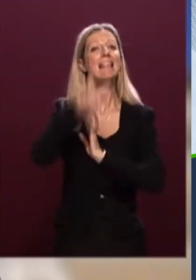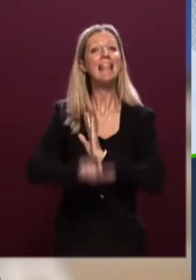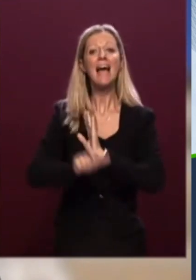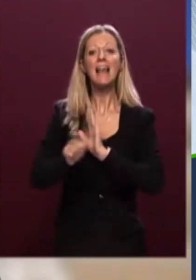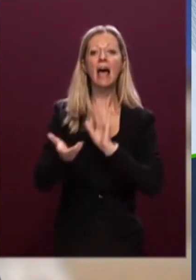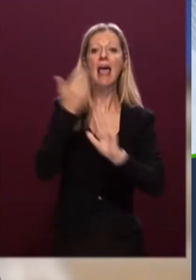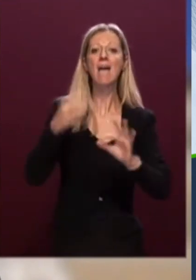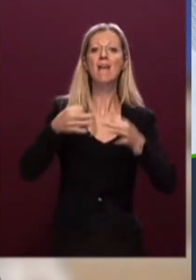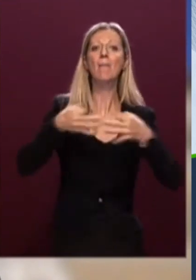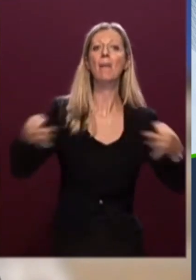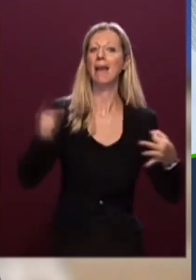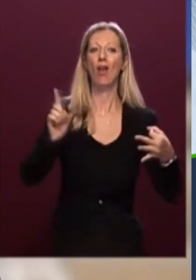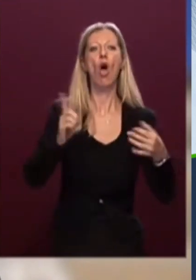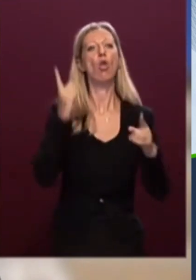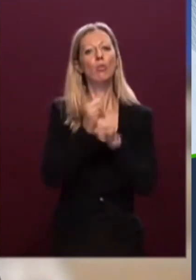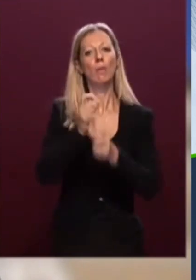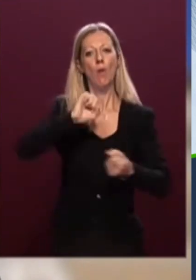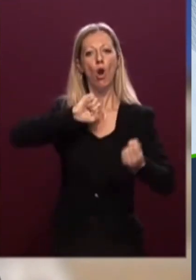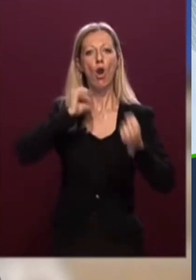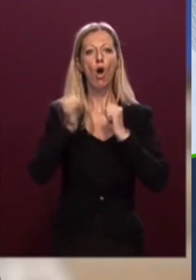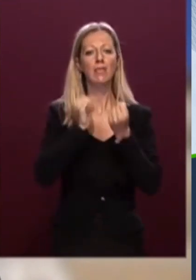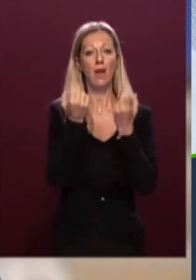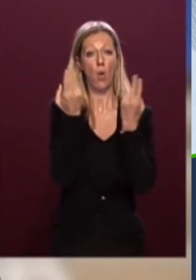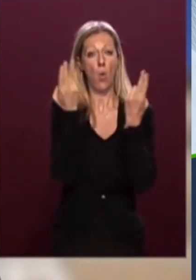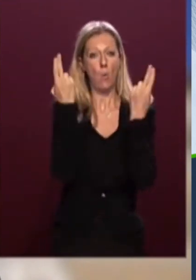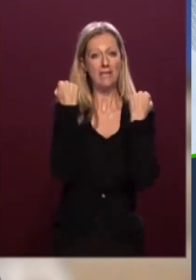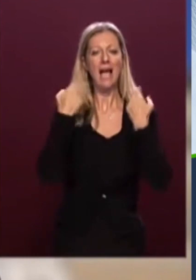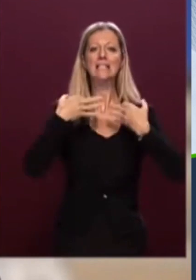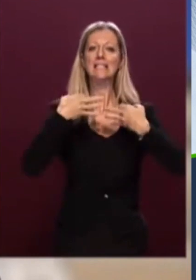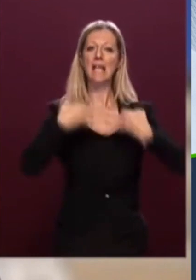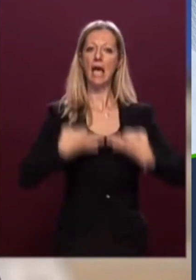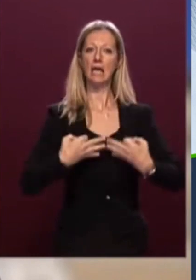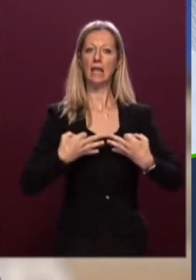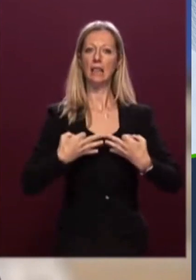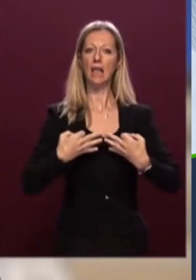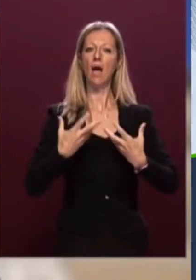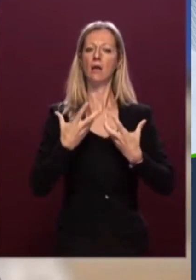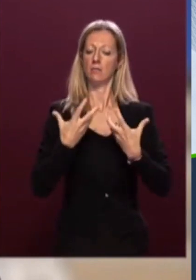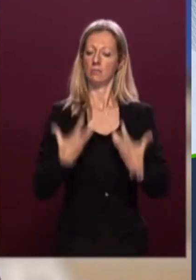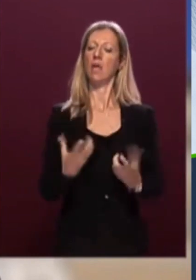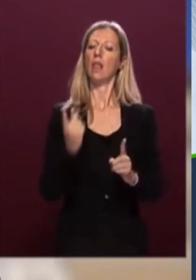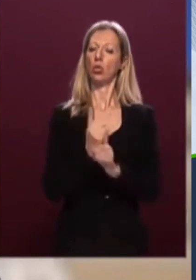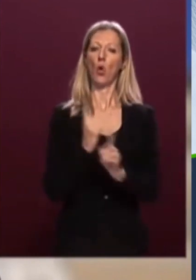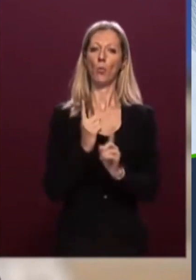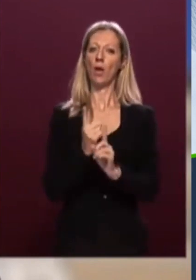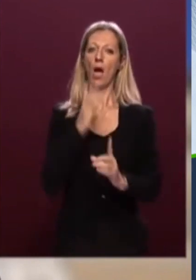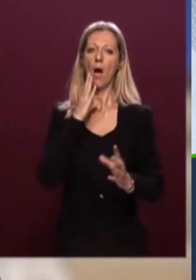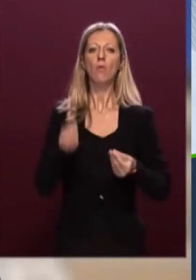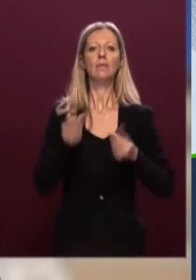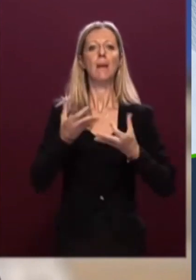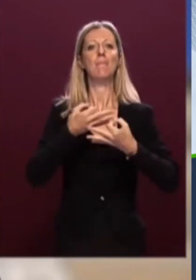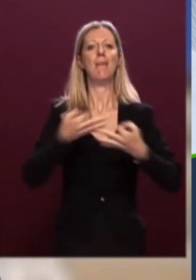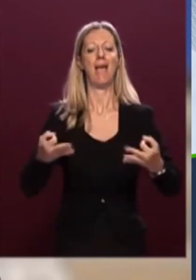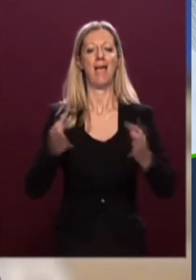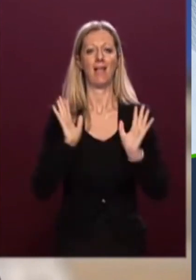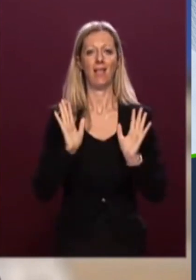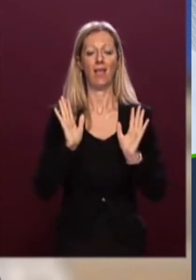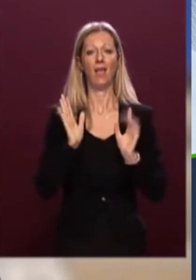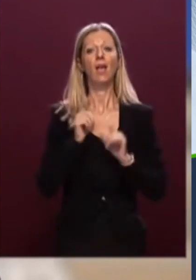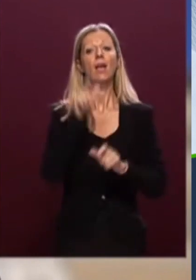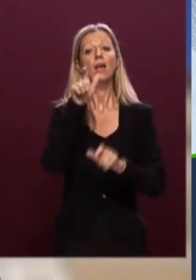lottare per esso con umiltà serietà sobrietà dobbiamo riportare fiducia